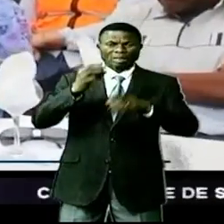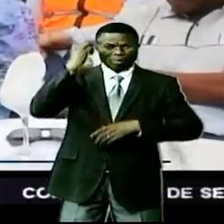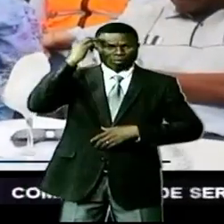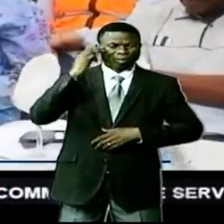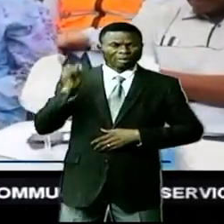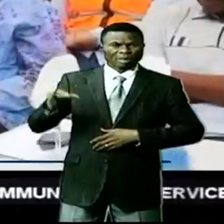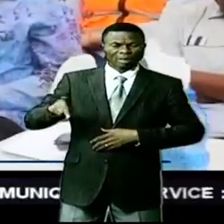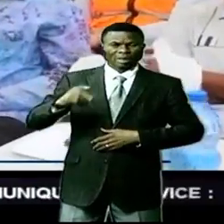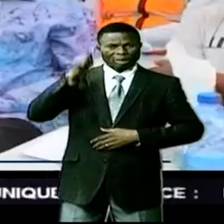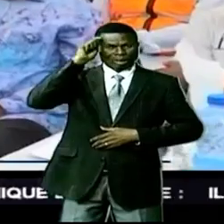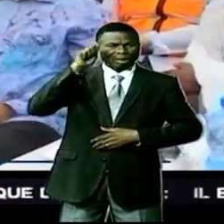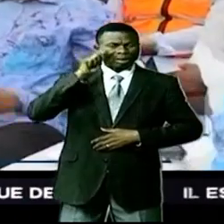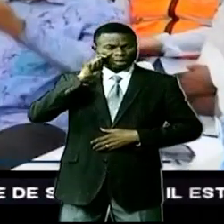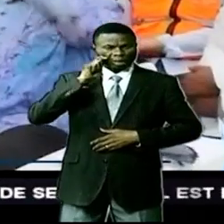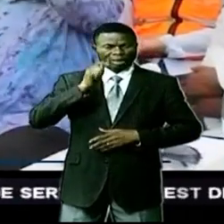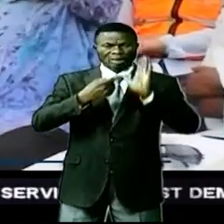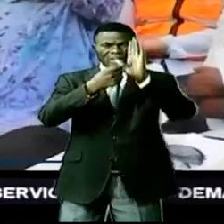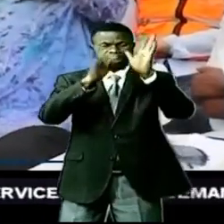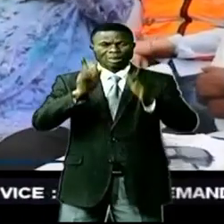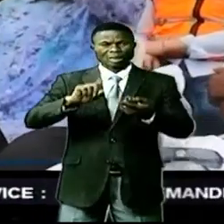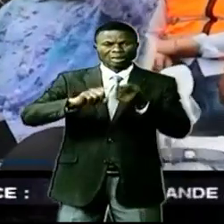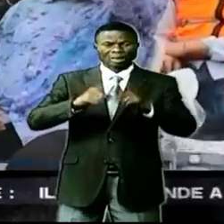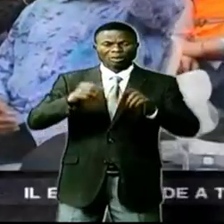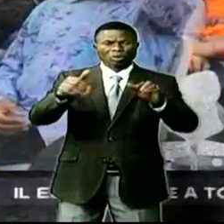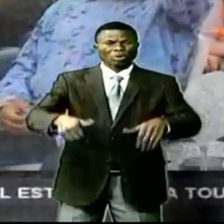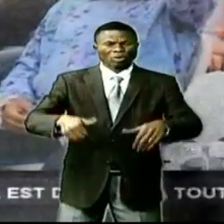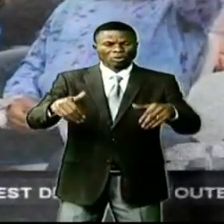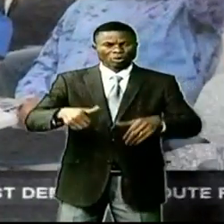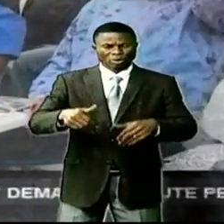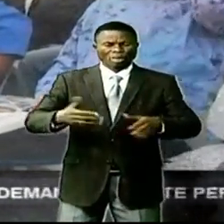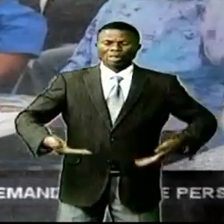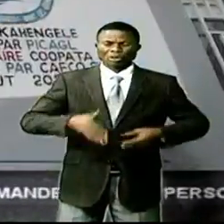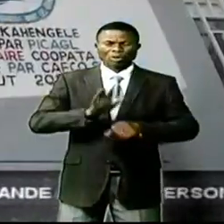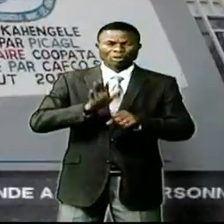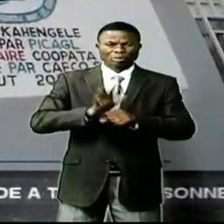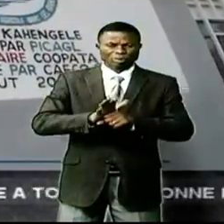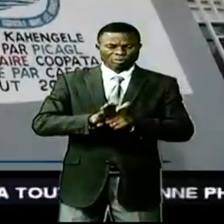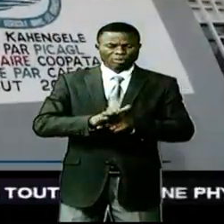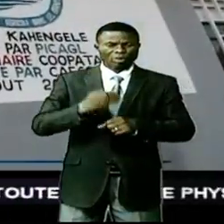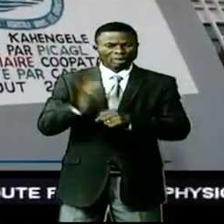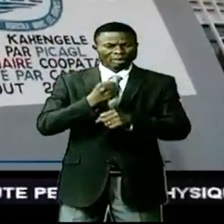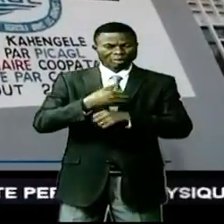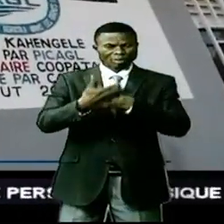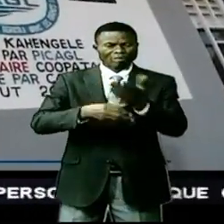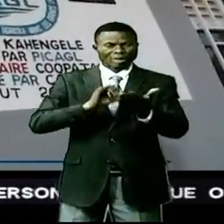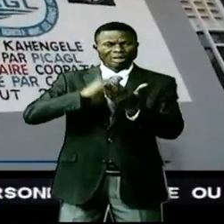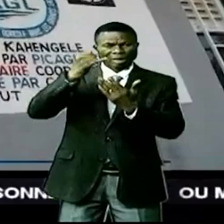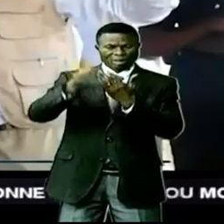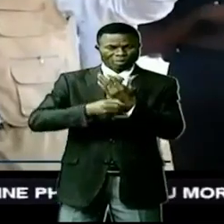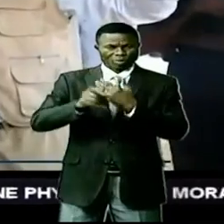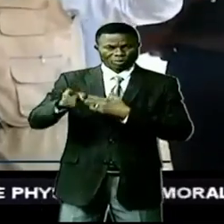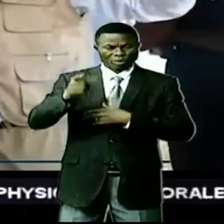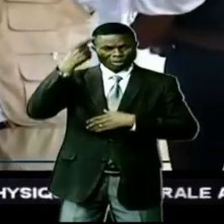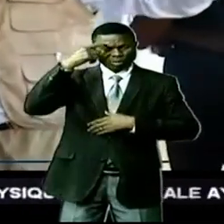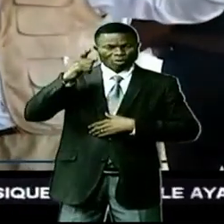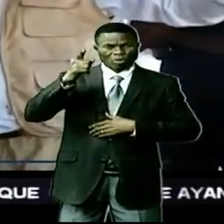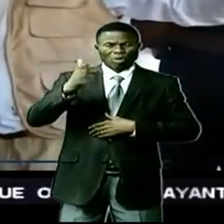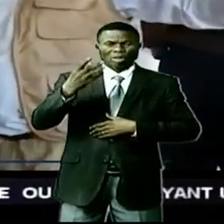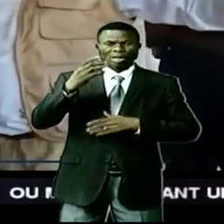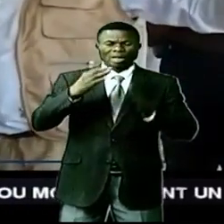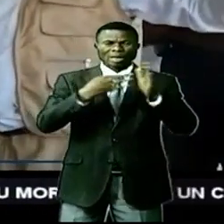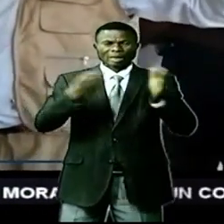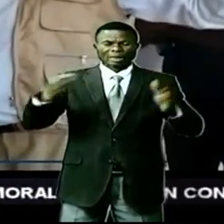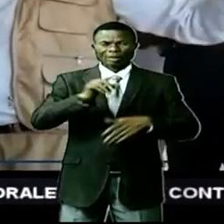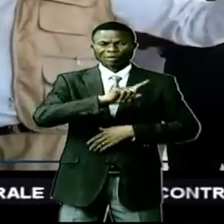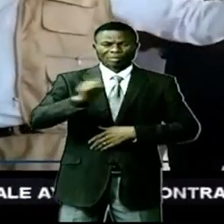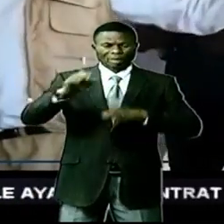provincial du genre, représentant son collègue de l'agriculture, a salué les nombreuses réalisations du projet Picagel en faveur des 80 000